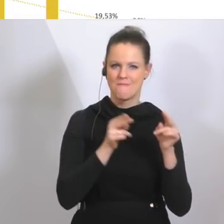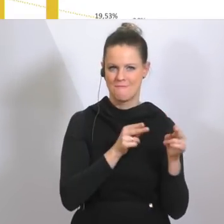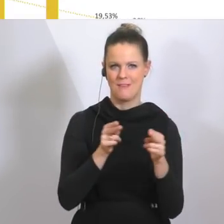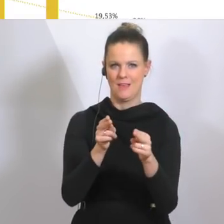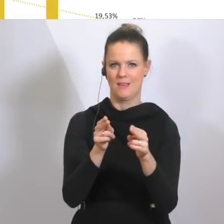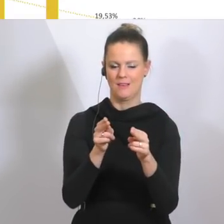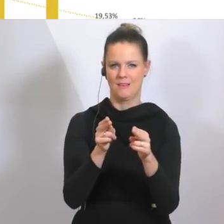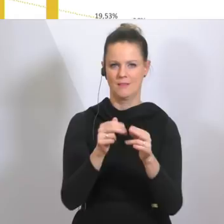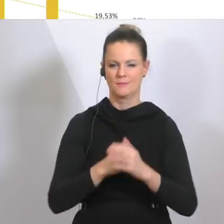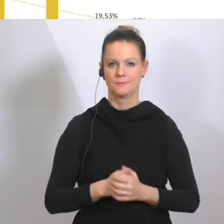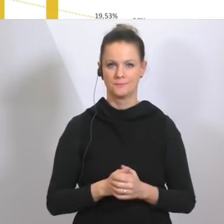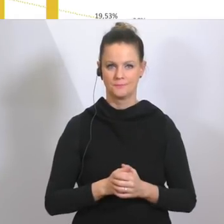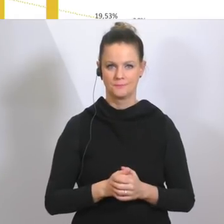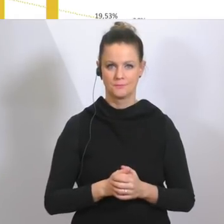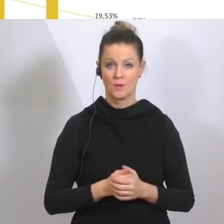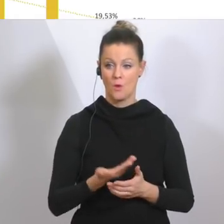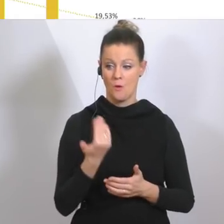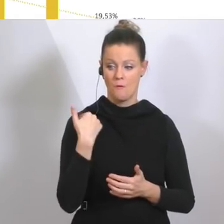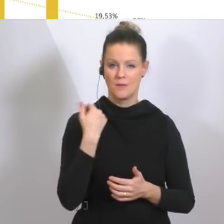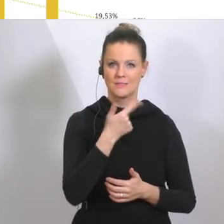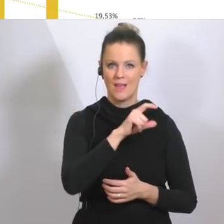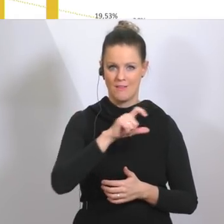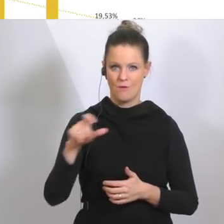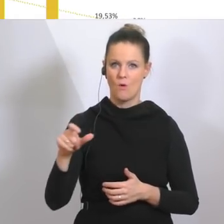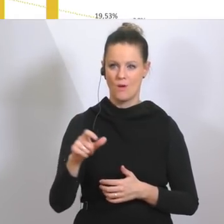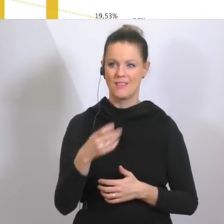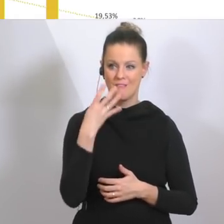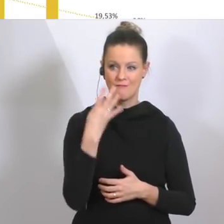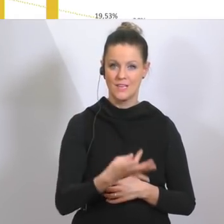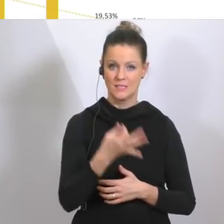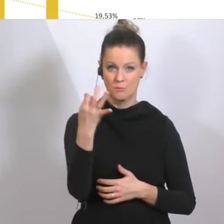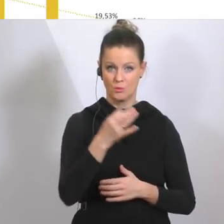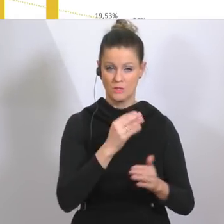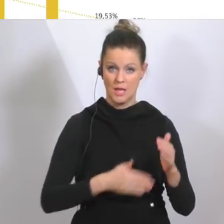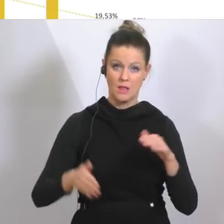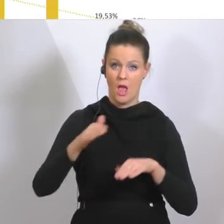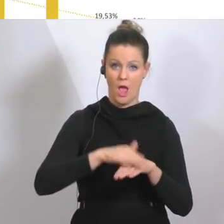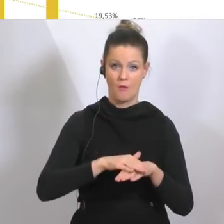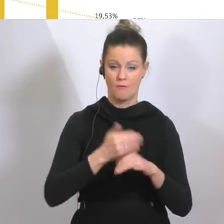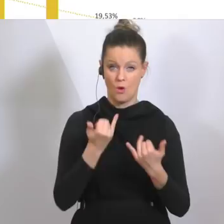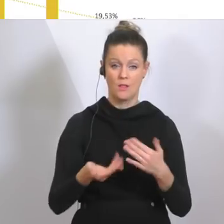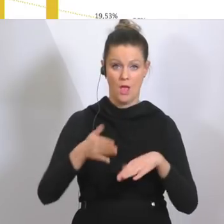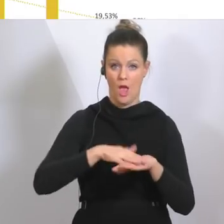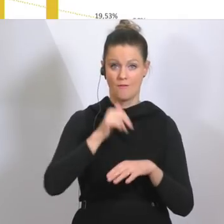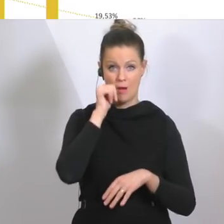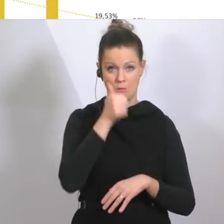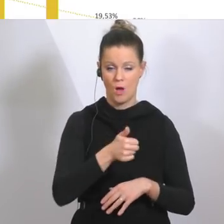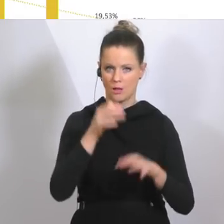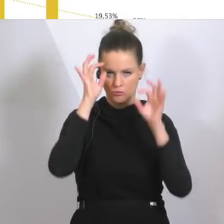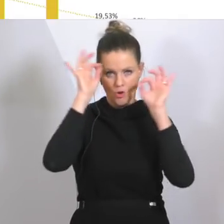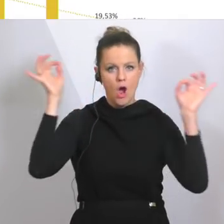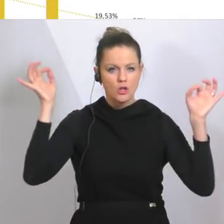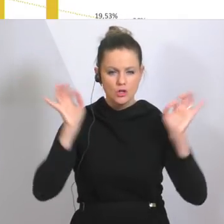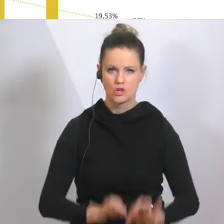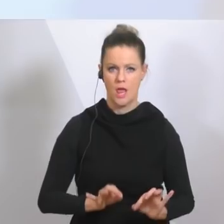stimmt. Wir hatten vor zwei Wochen rund 40% tageweise von einem Tag auf den anderen. Das wäre dramatisch